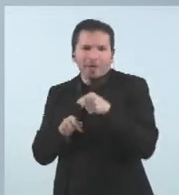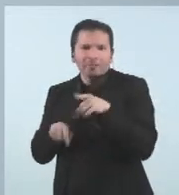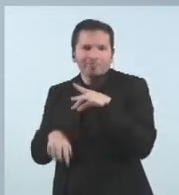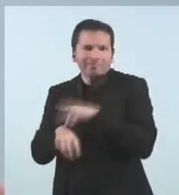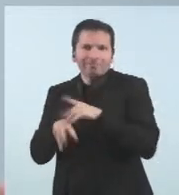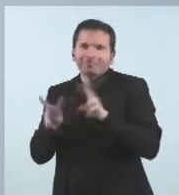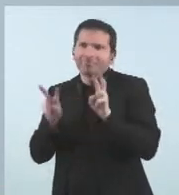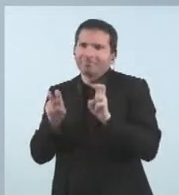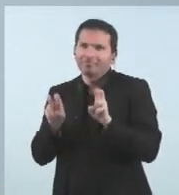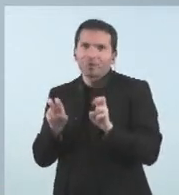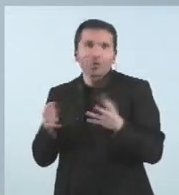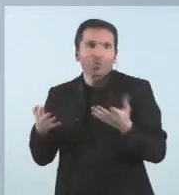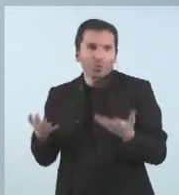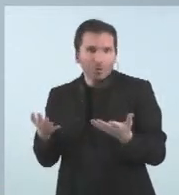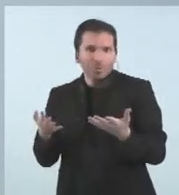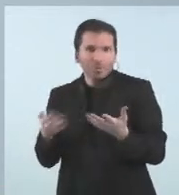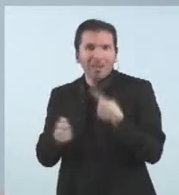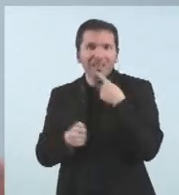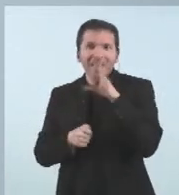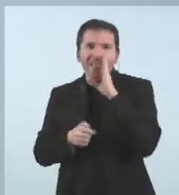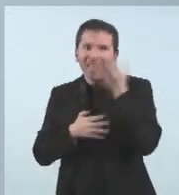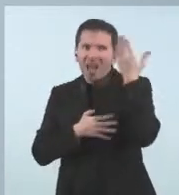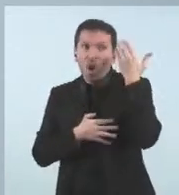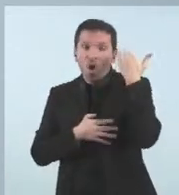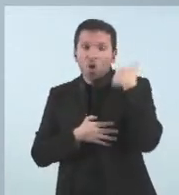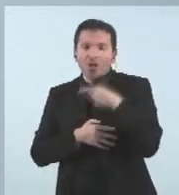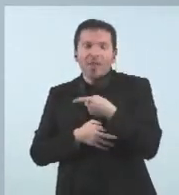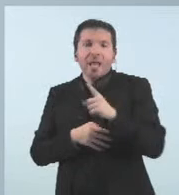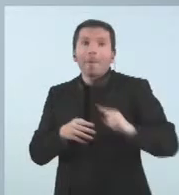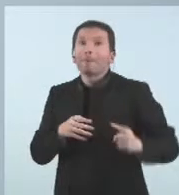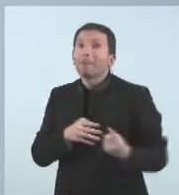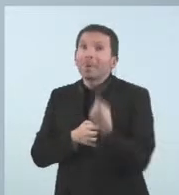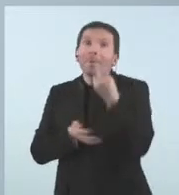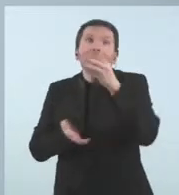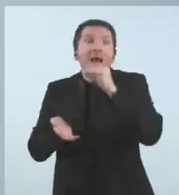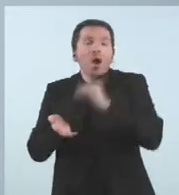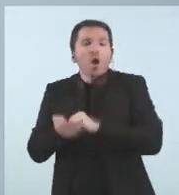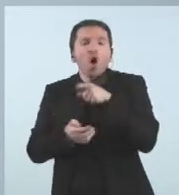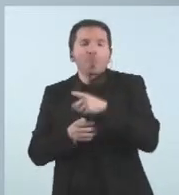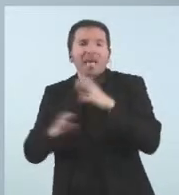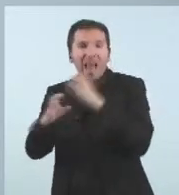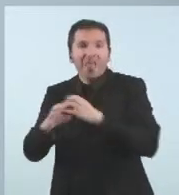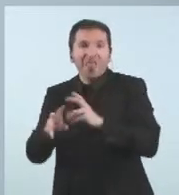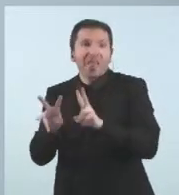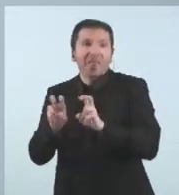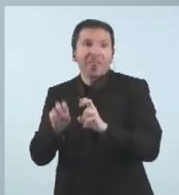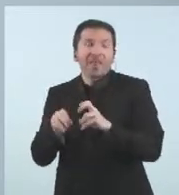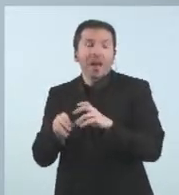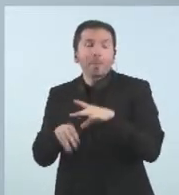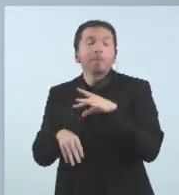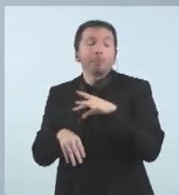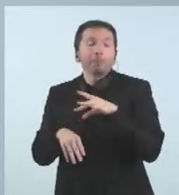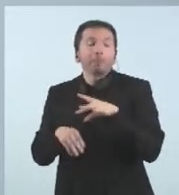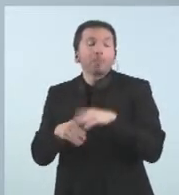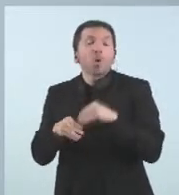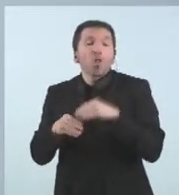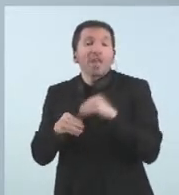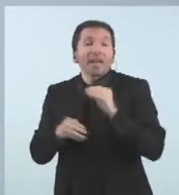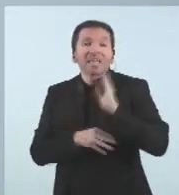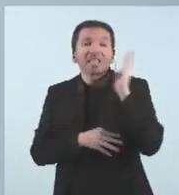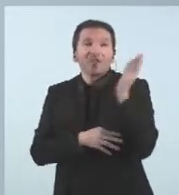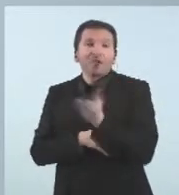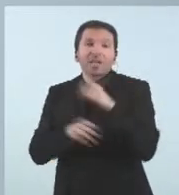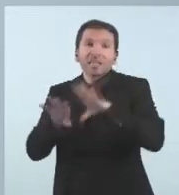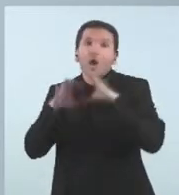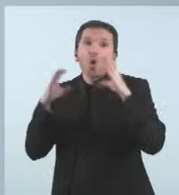com deia l'altre dia és el primer cop que la ciència moderna s'enfronta a una pandèmia per un virus en un món